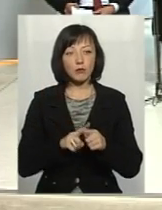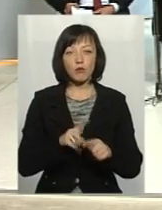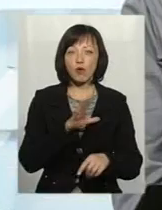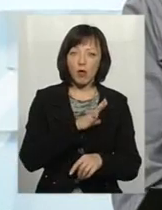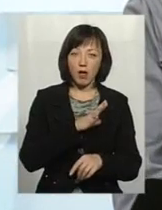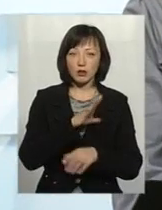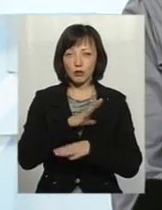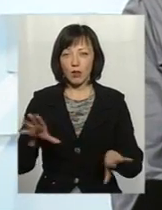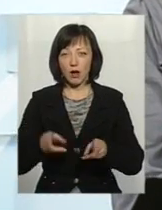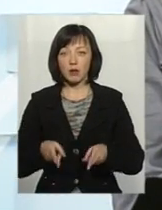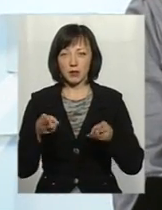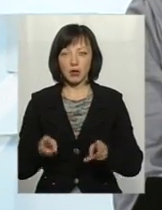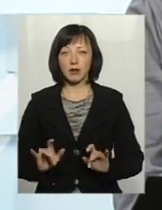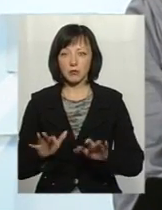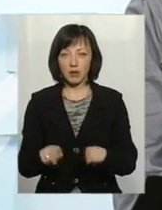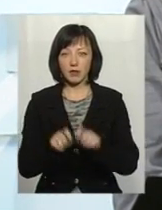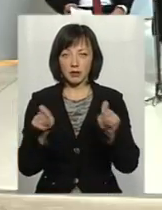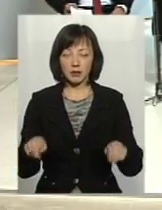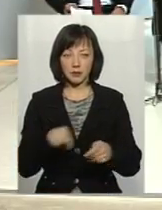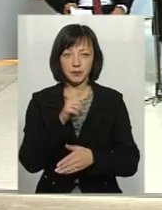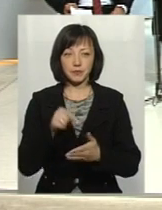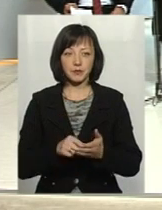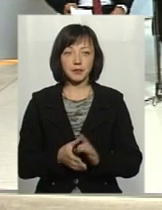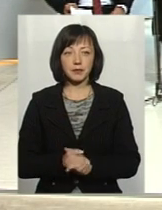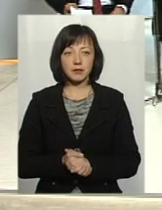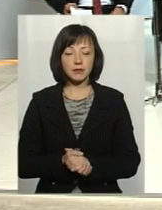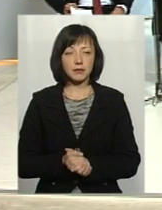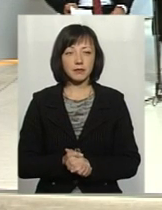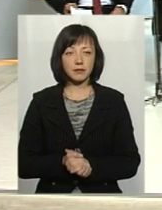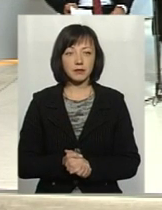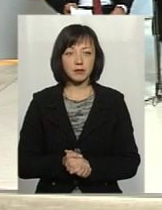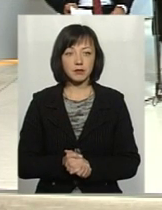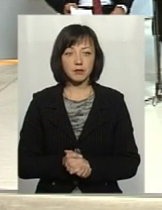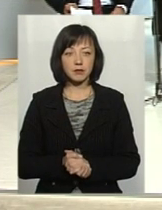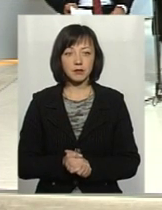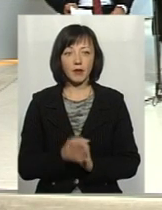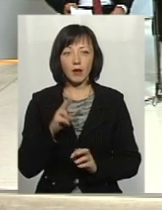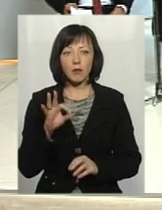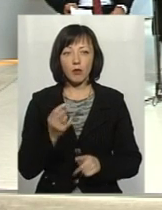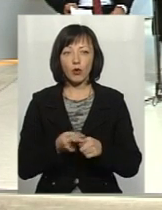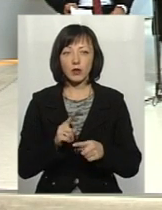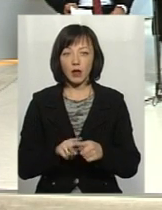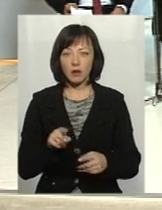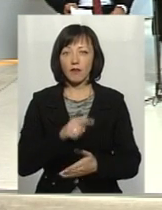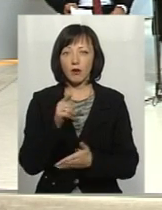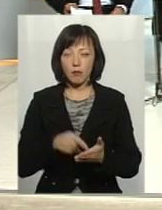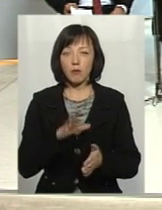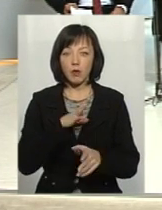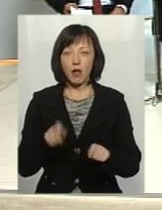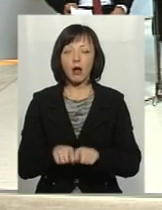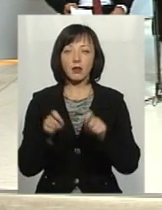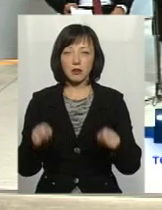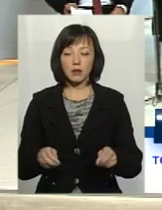було кримінальної справи? Прошу. Позвольте, в органію. Будь ласка. По данному вопросу було возбуждено уголовне дело.